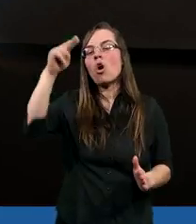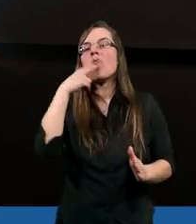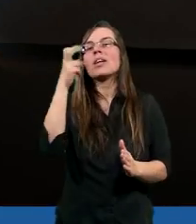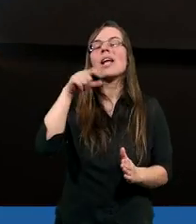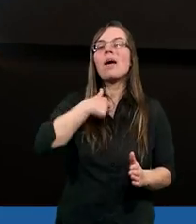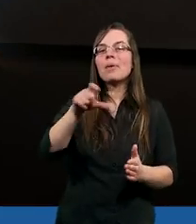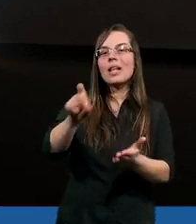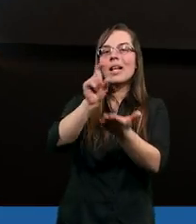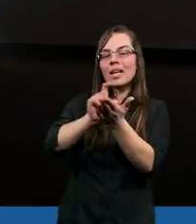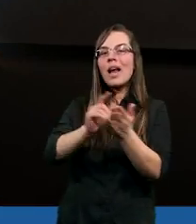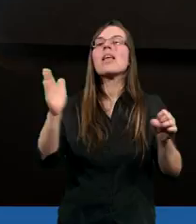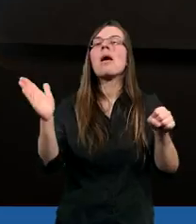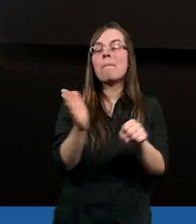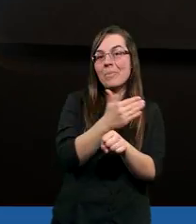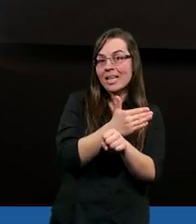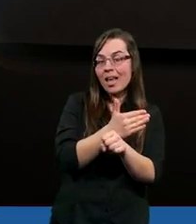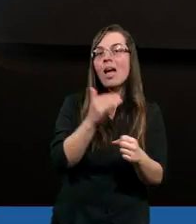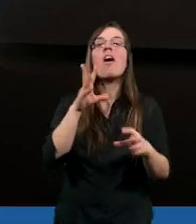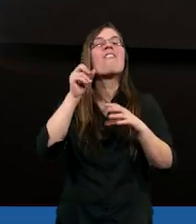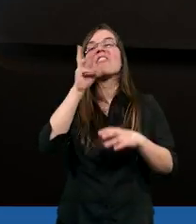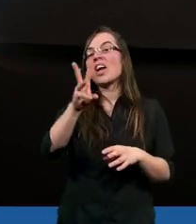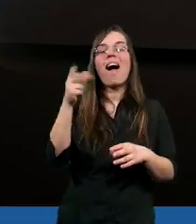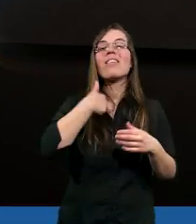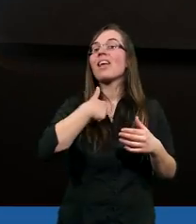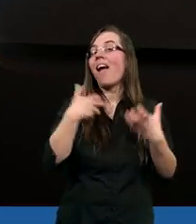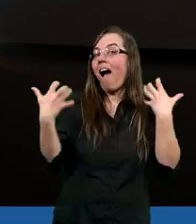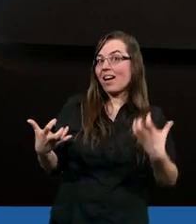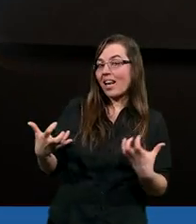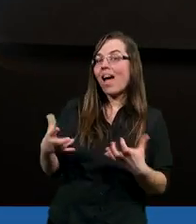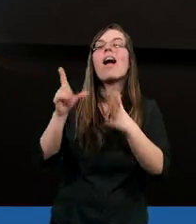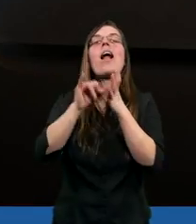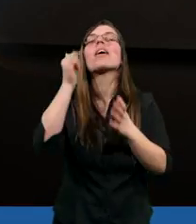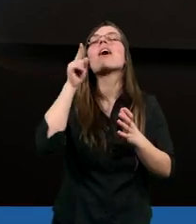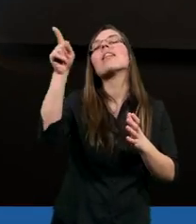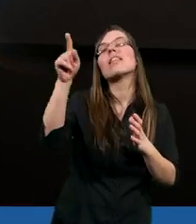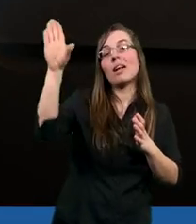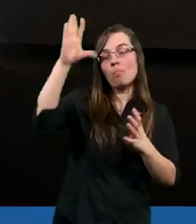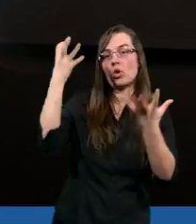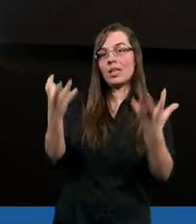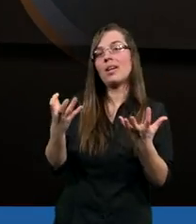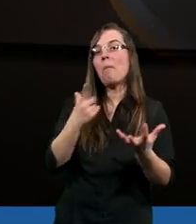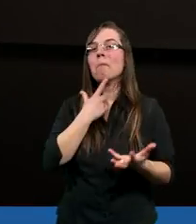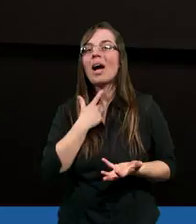niech mnie ten kielich minie. Wszakże nie jak ja chcę, ale jak Ty.